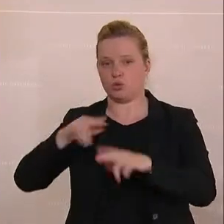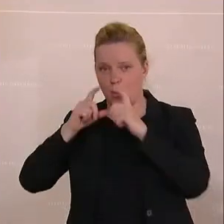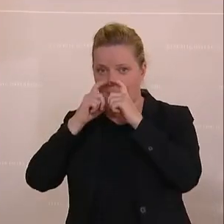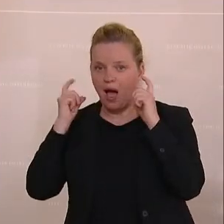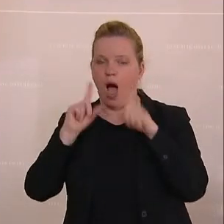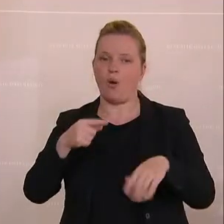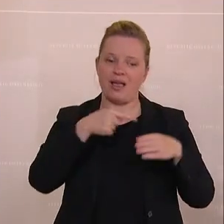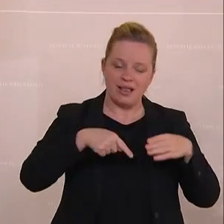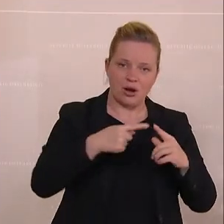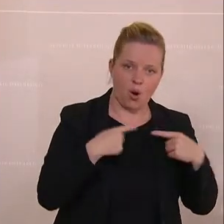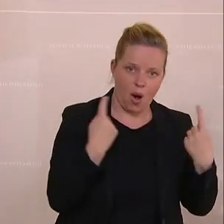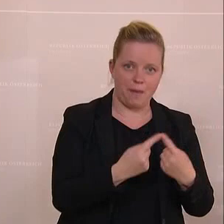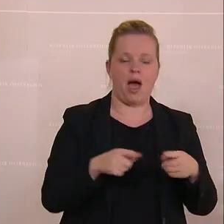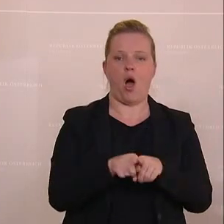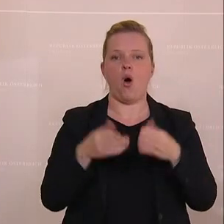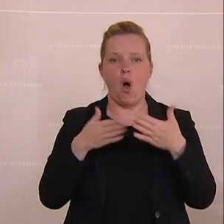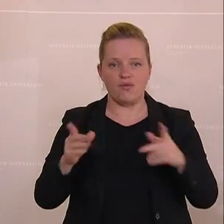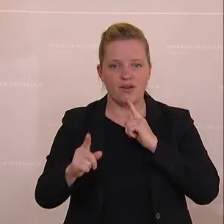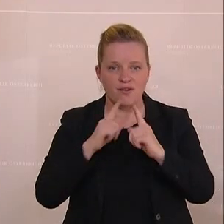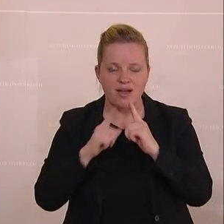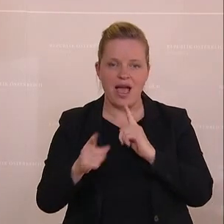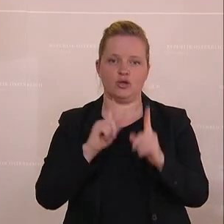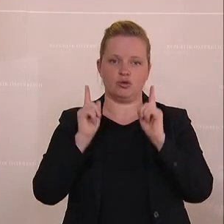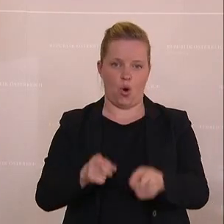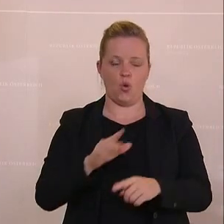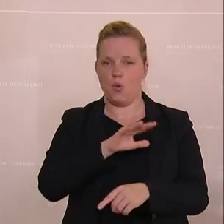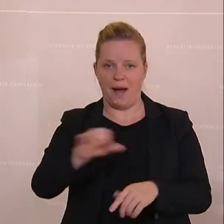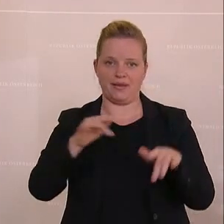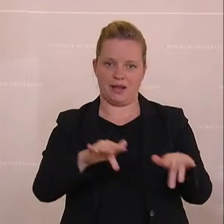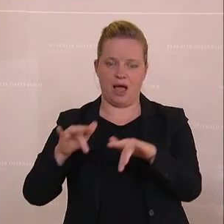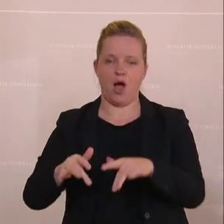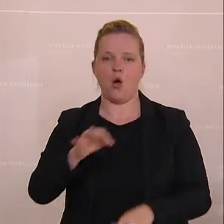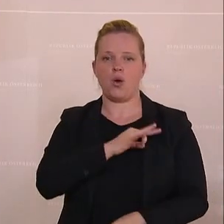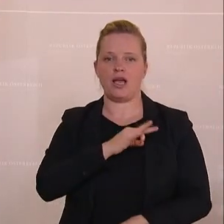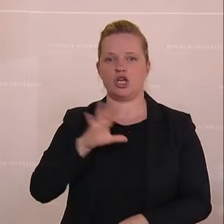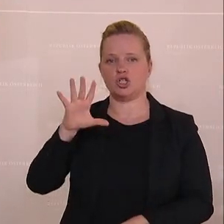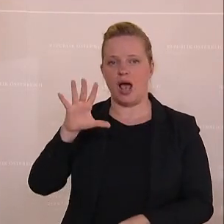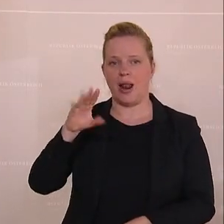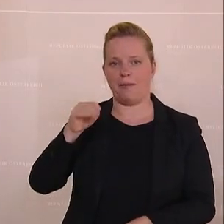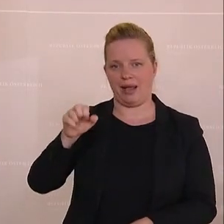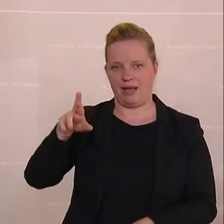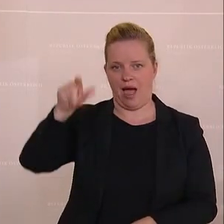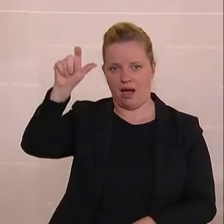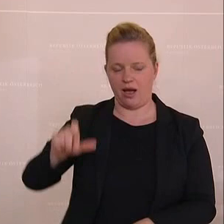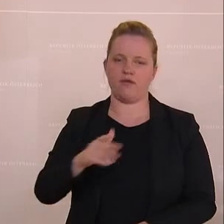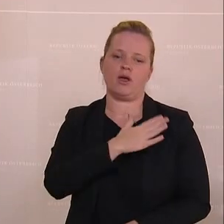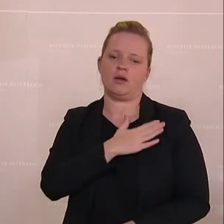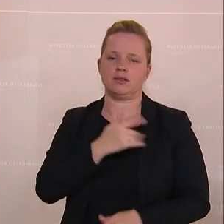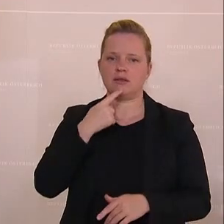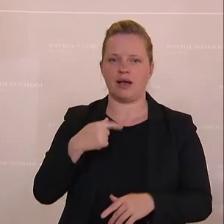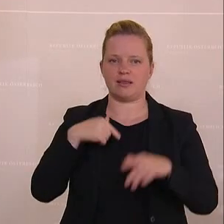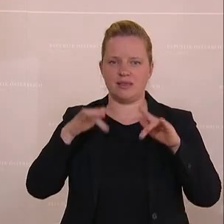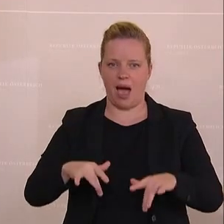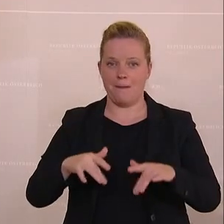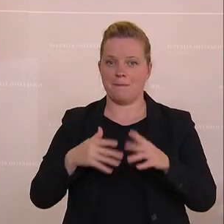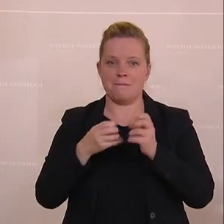Innenräumen sollen sie kommen, in den öffentlichen Verkehrsmitteln sollen sie kommen. Der Kollege Schallmeiner von mir hat sich selbst die Schulter geklopft für die sinnentleerten